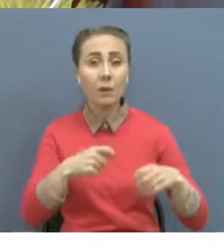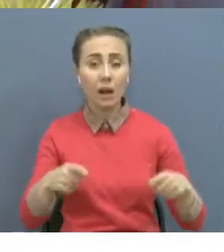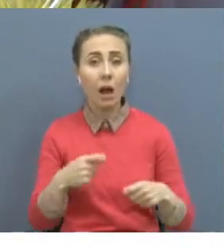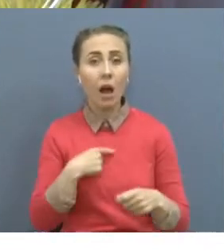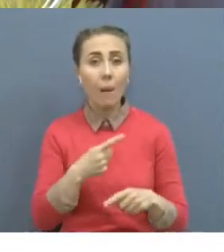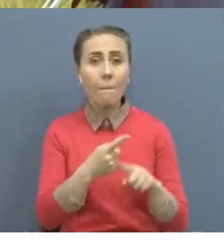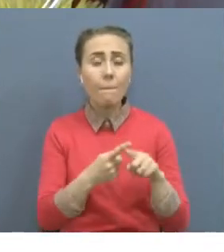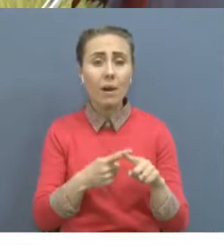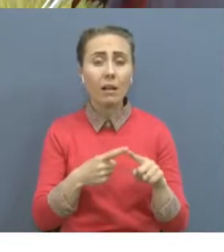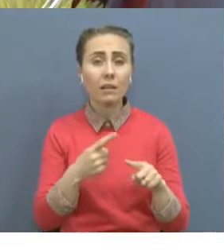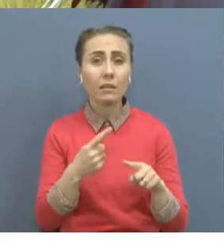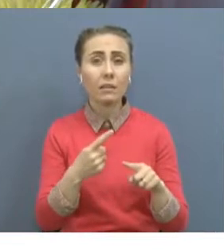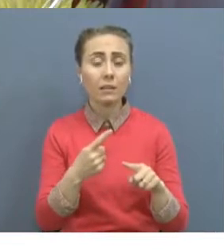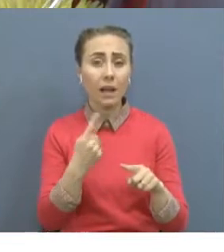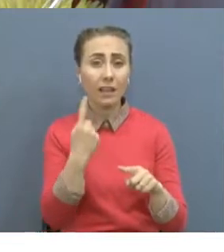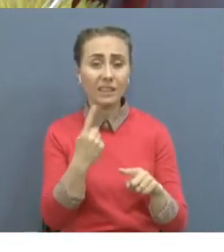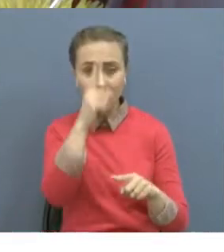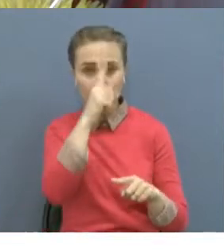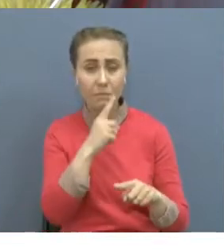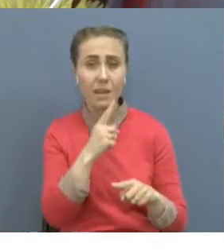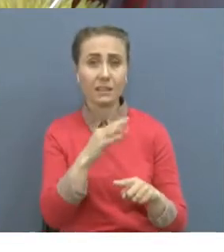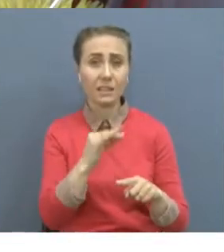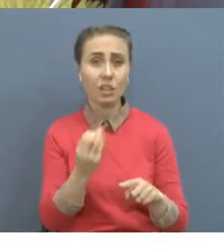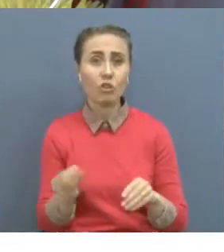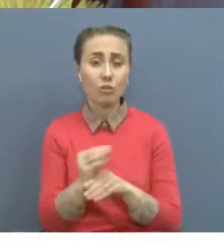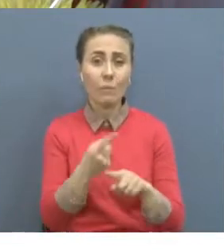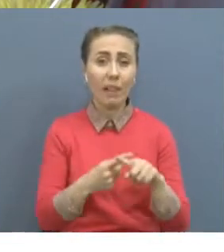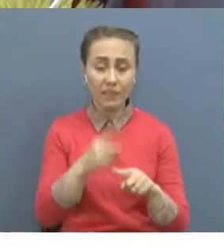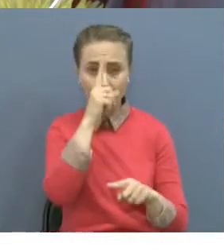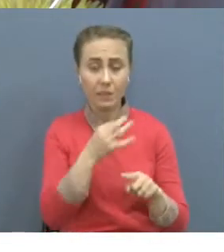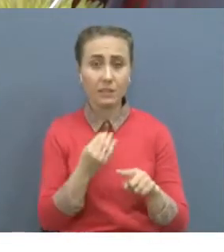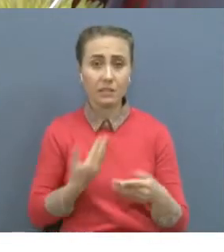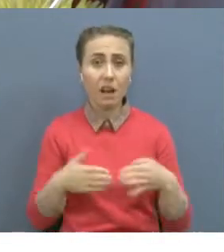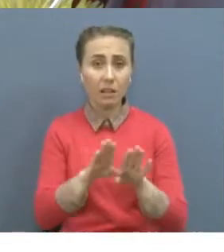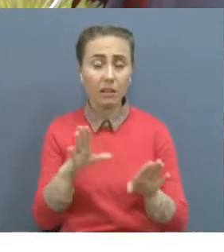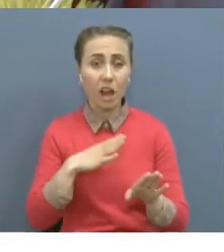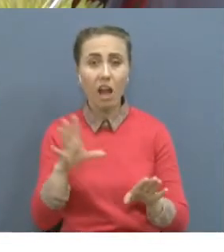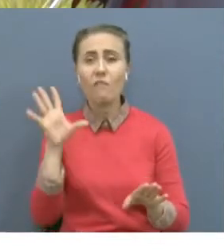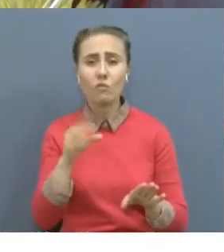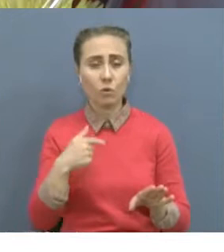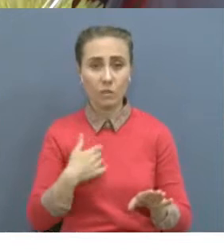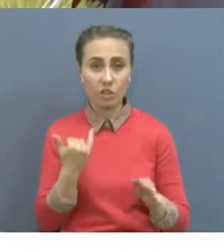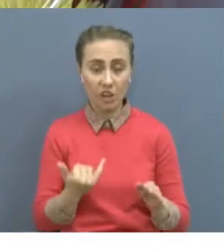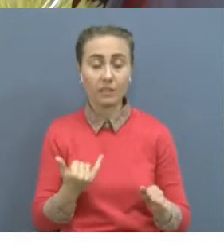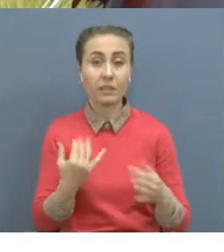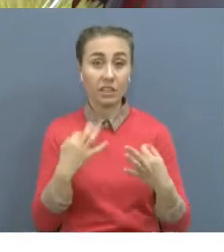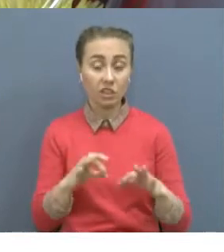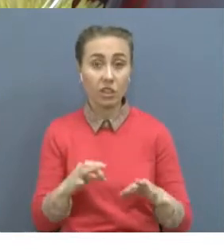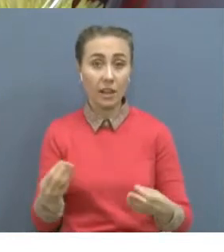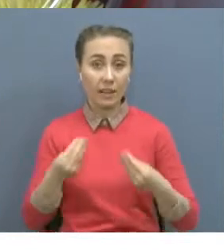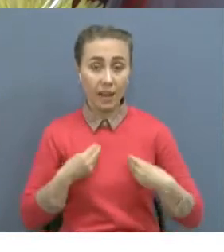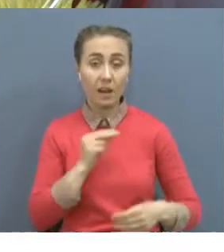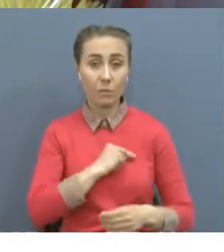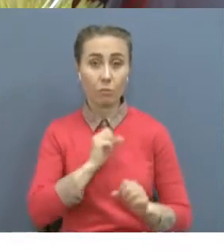жұмысымыз тоқтап тұрды. Негізі осыдан арғырайда біз өзіміздің санитарлық жұмысын елерді